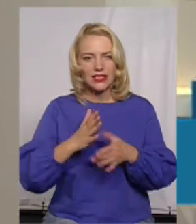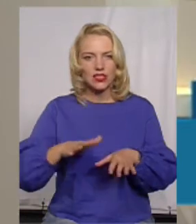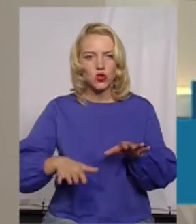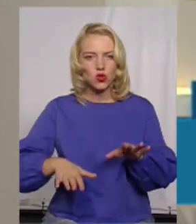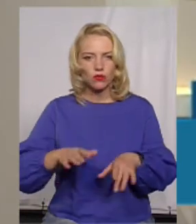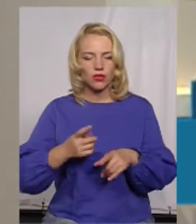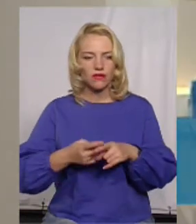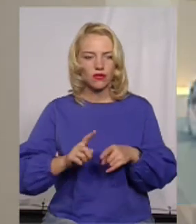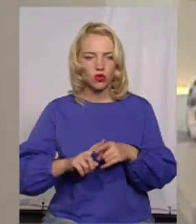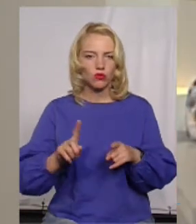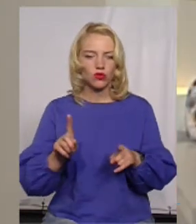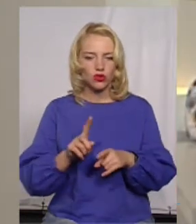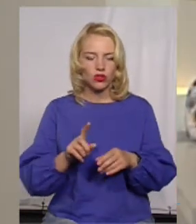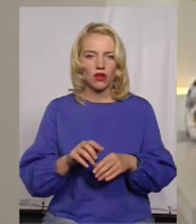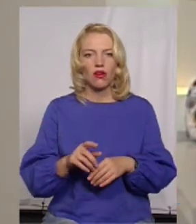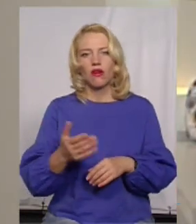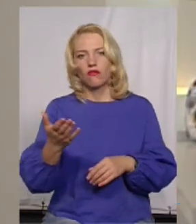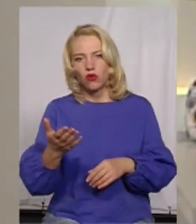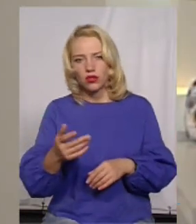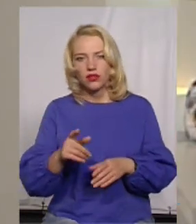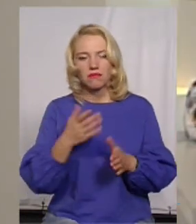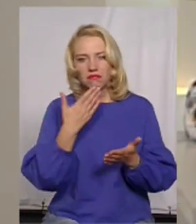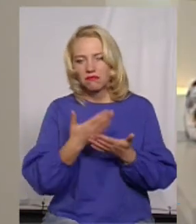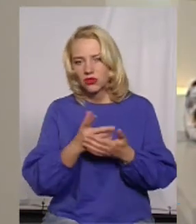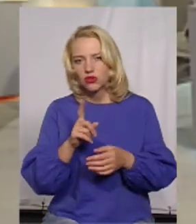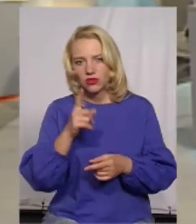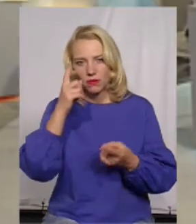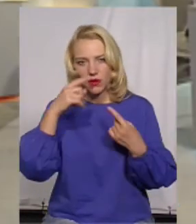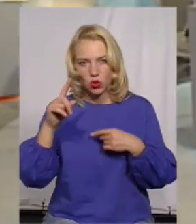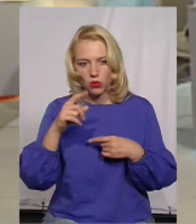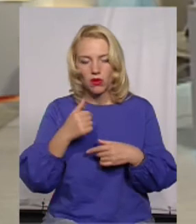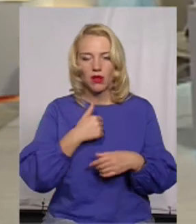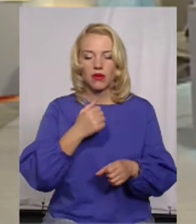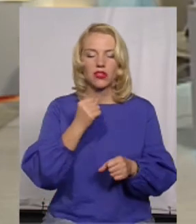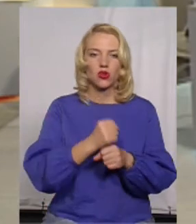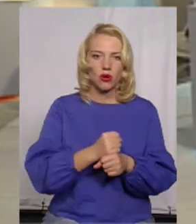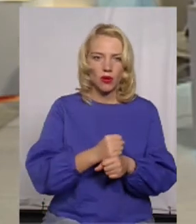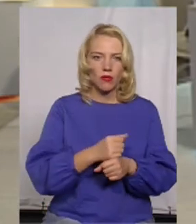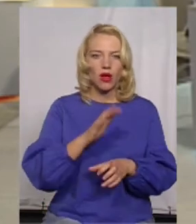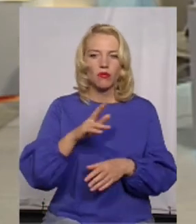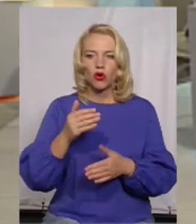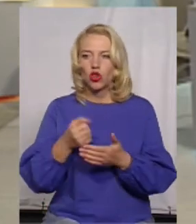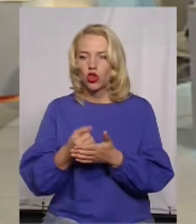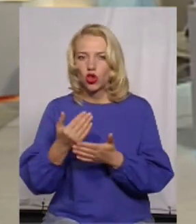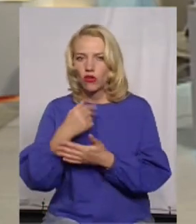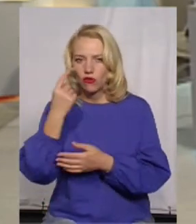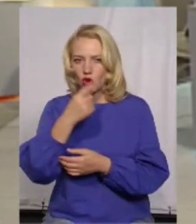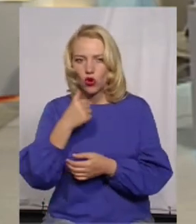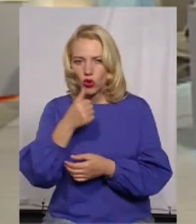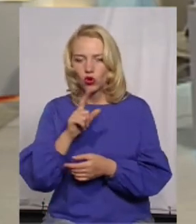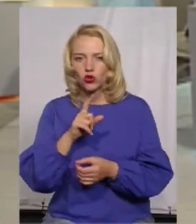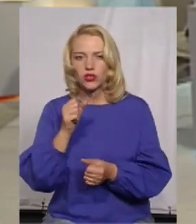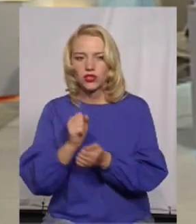тому, що це... От щось знов придумали, от зараз ми зробимо, а вони до Нового року ще щось змінять, і ми